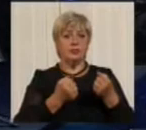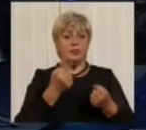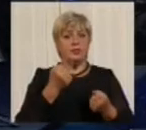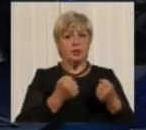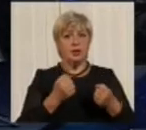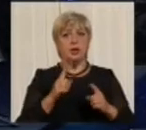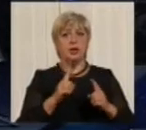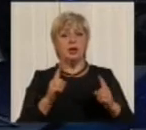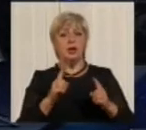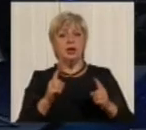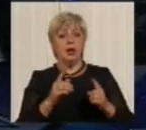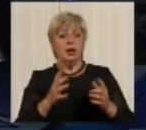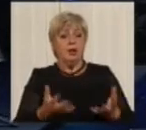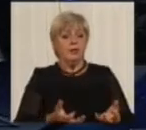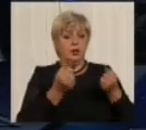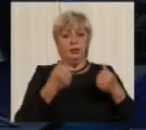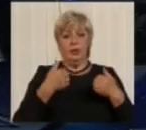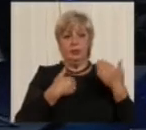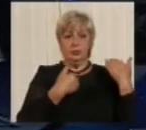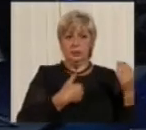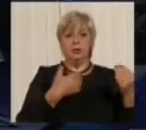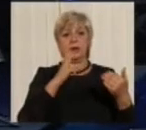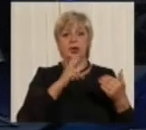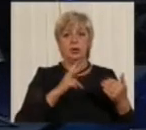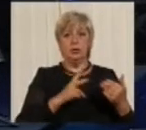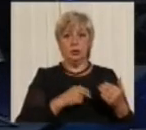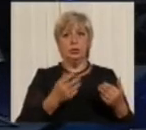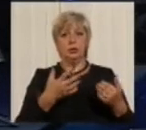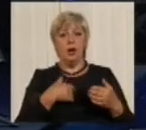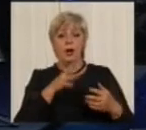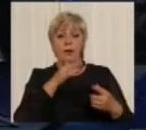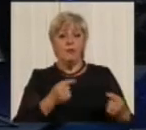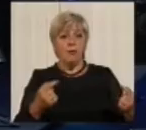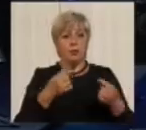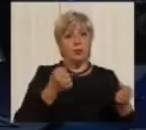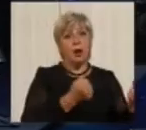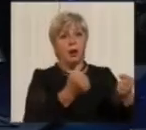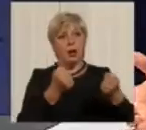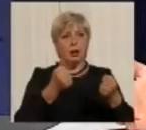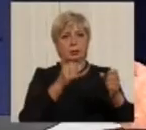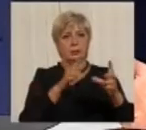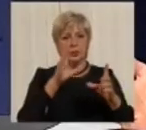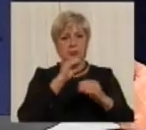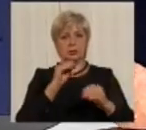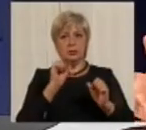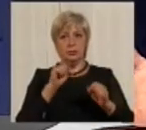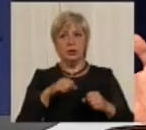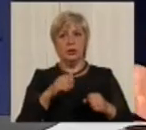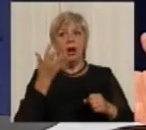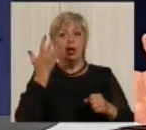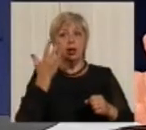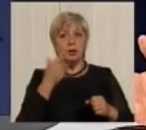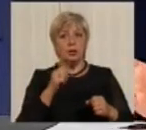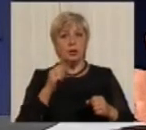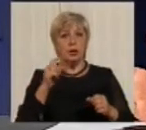Вчасно зреагував. Так, вчасно зреагував. Ви, напевно, теж про це чули чи читали? Звичайно, це робота. Так, і коли він